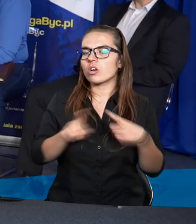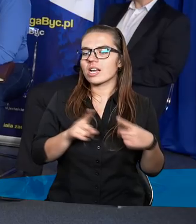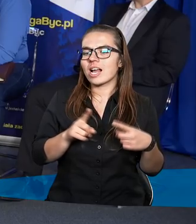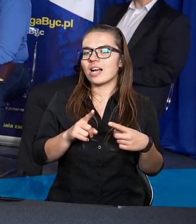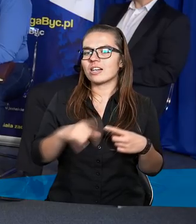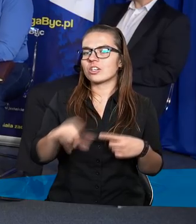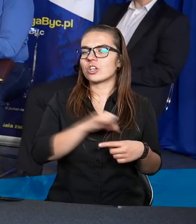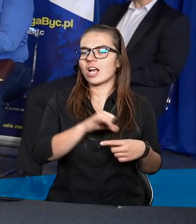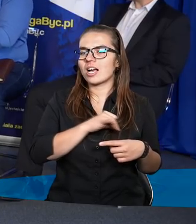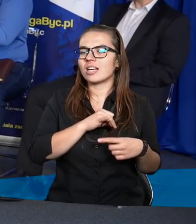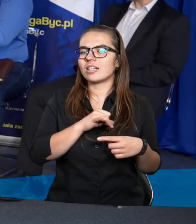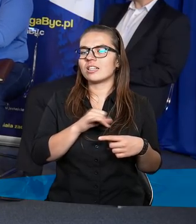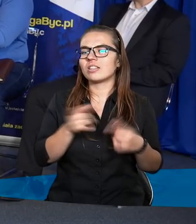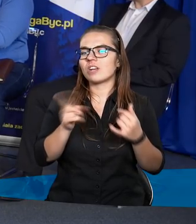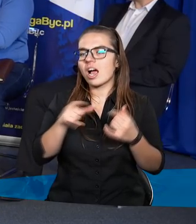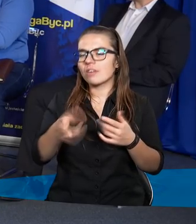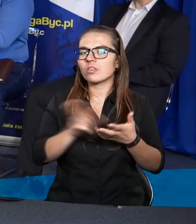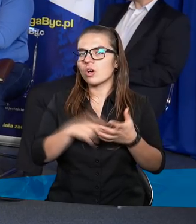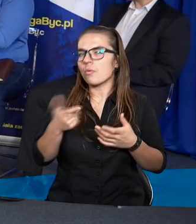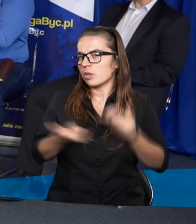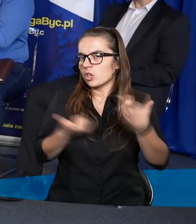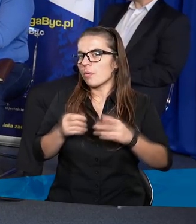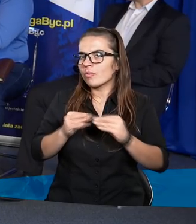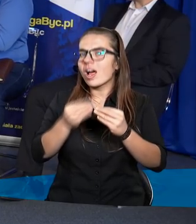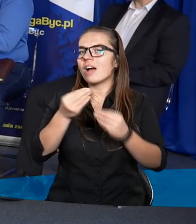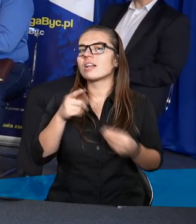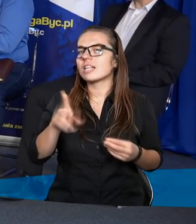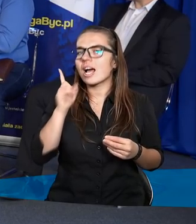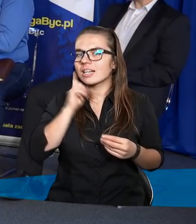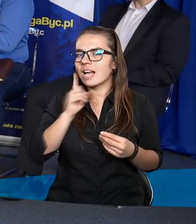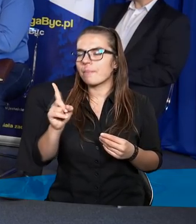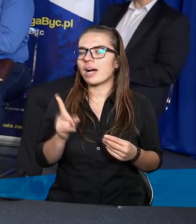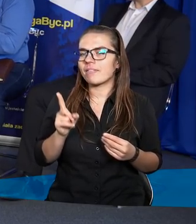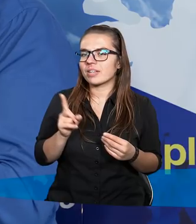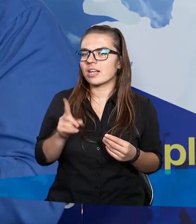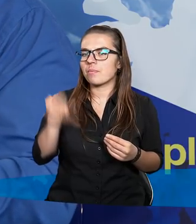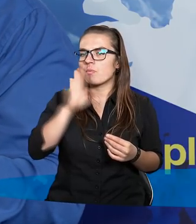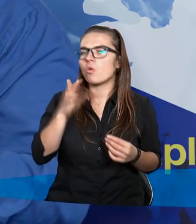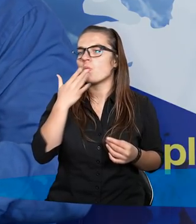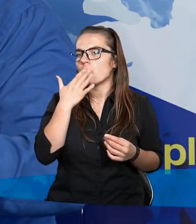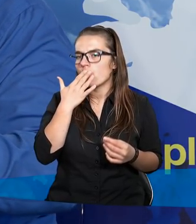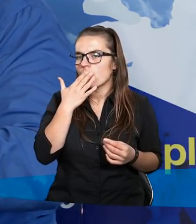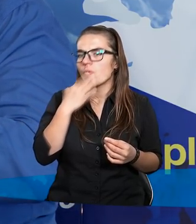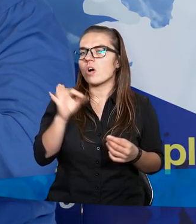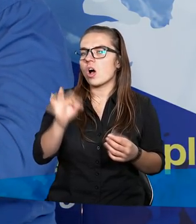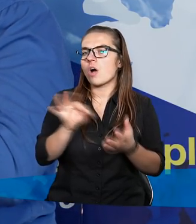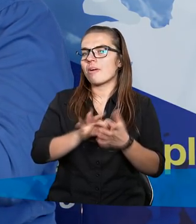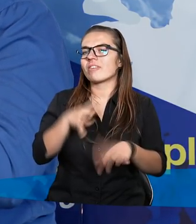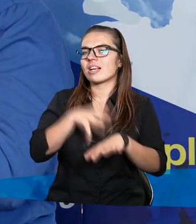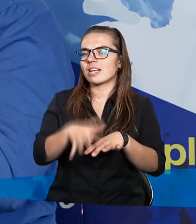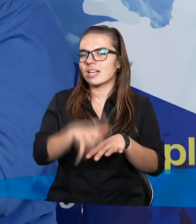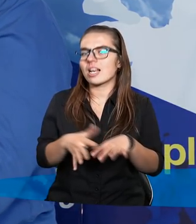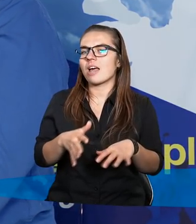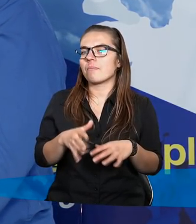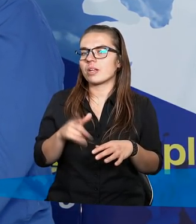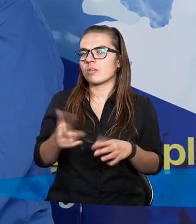grzech wraz z jego konsekwencją. I tak naprawdę Pan Bóg mówi o pewnym systemie,